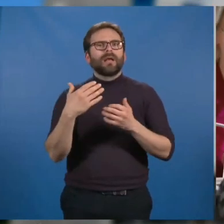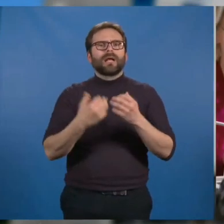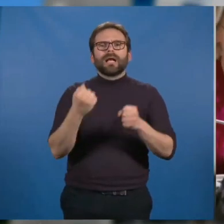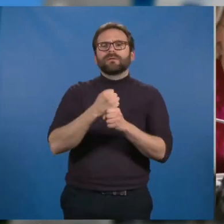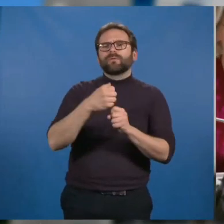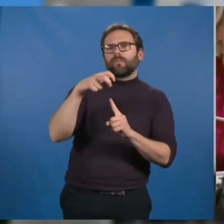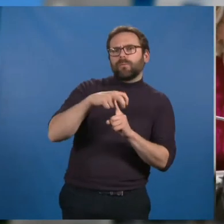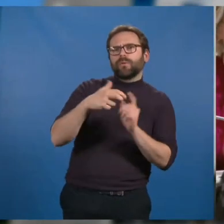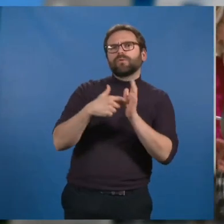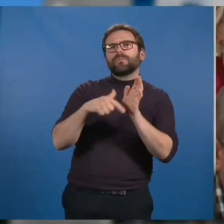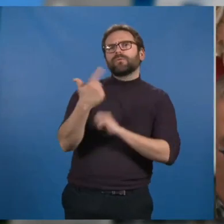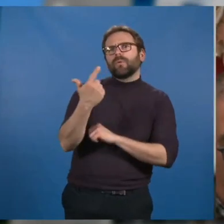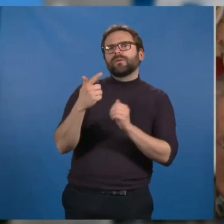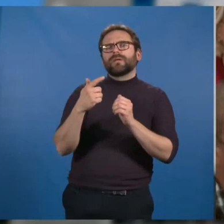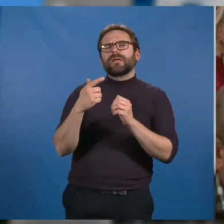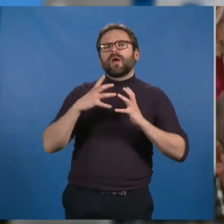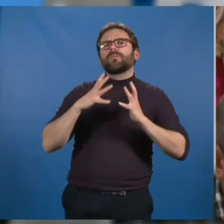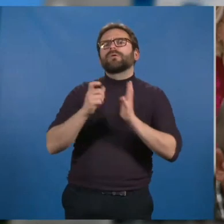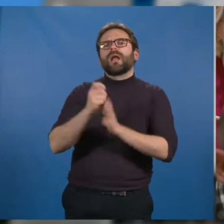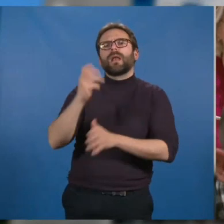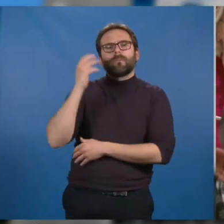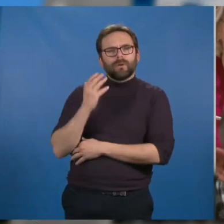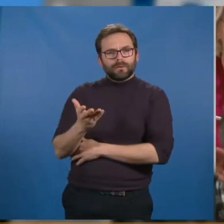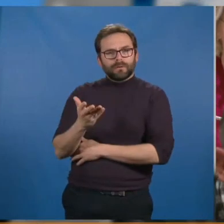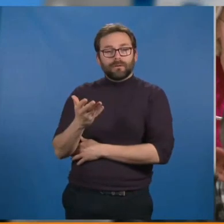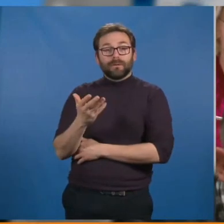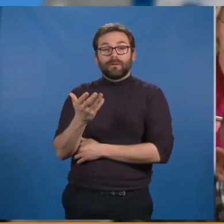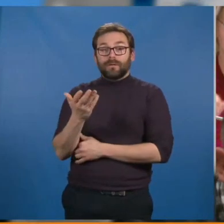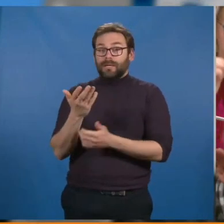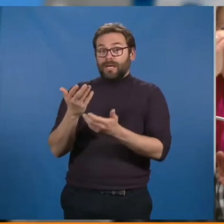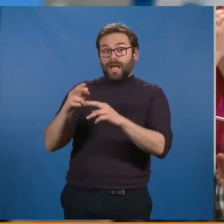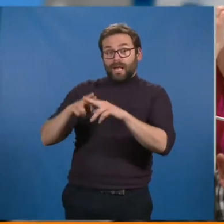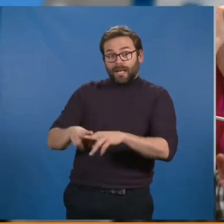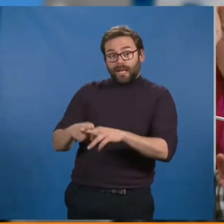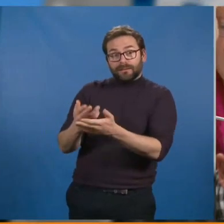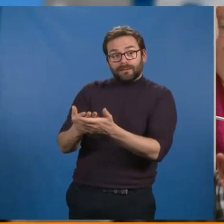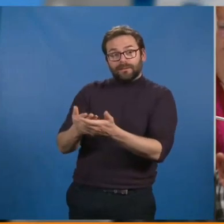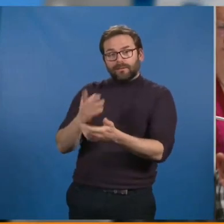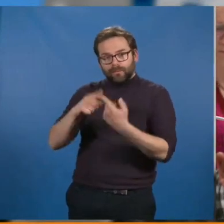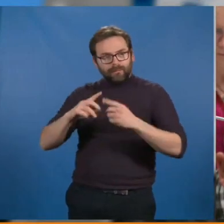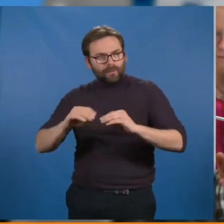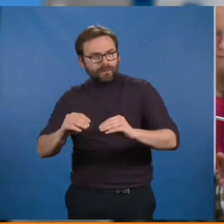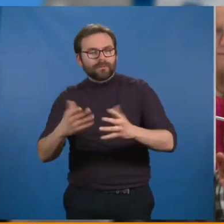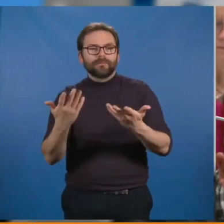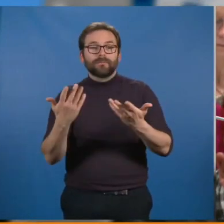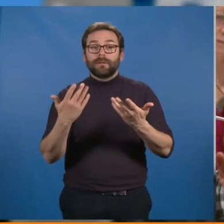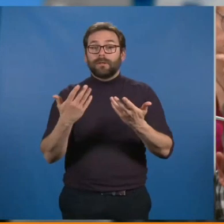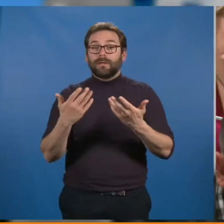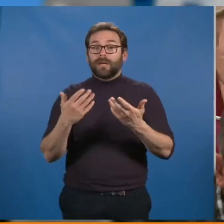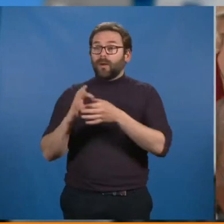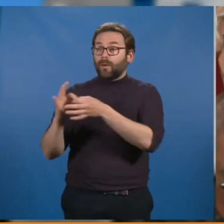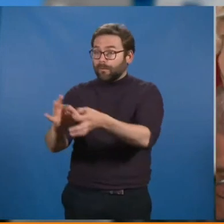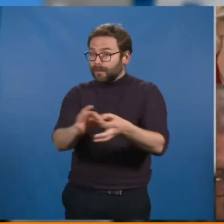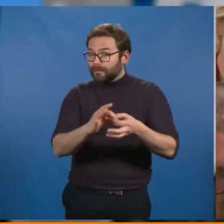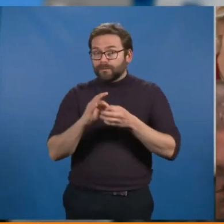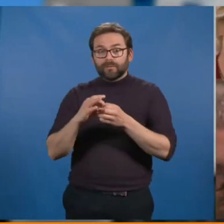ambitions fixées à l'époque, il reste à faire pour concrétiser celle-ci dans un esprit de coopération entre nos différentes